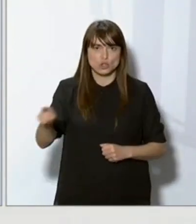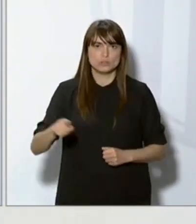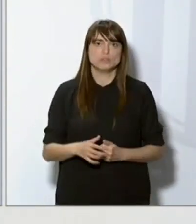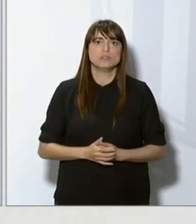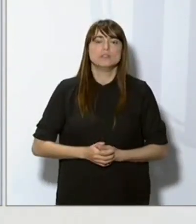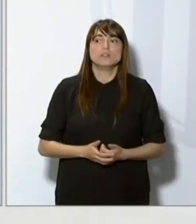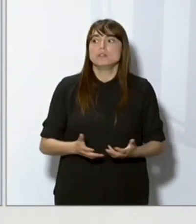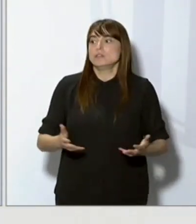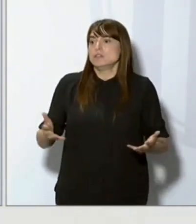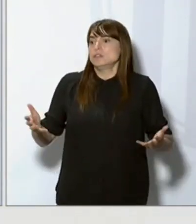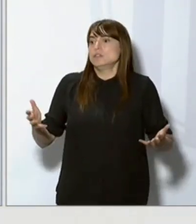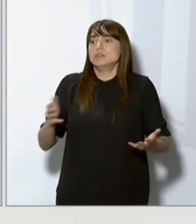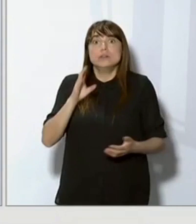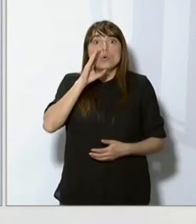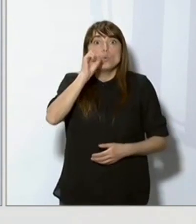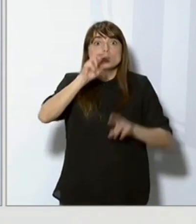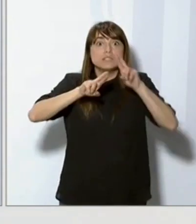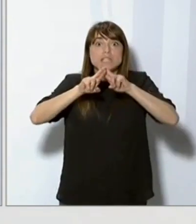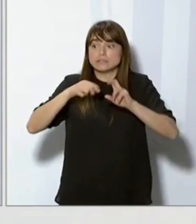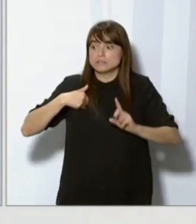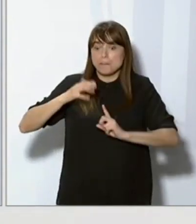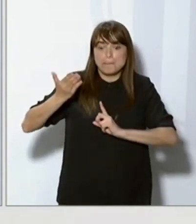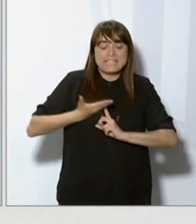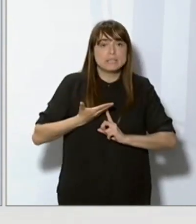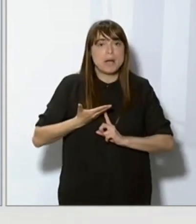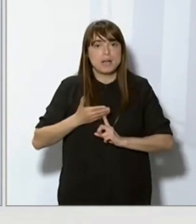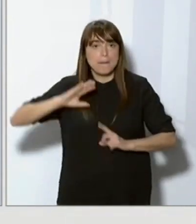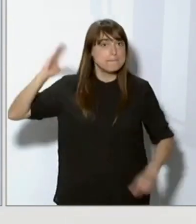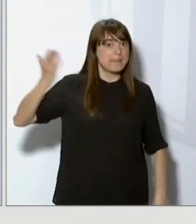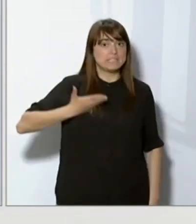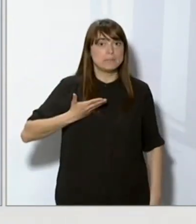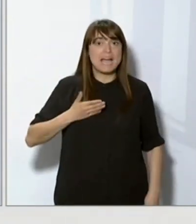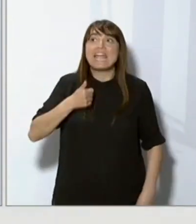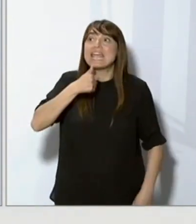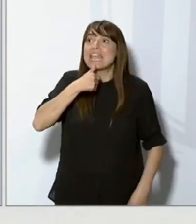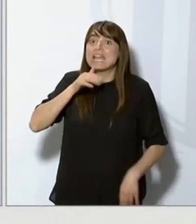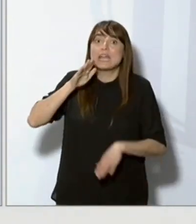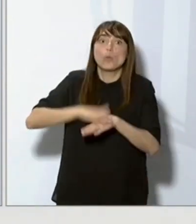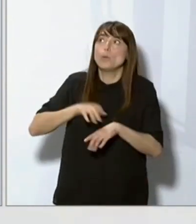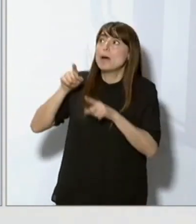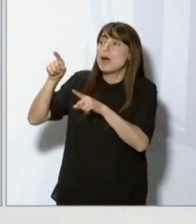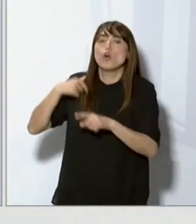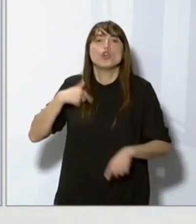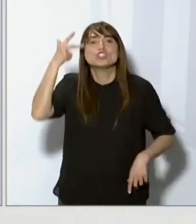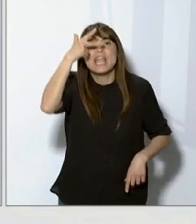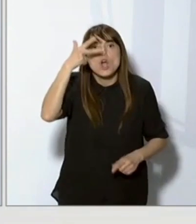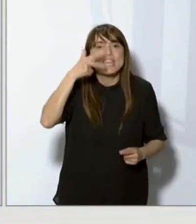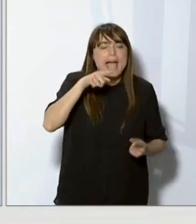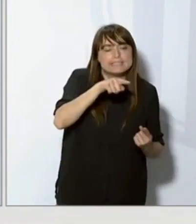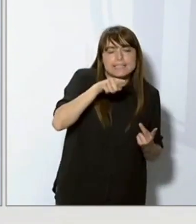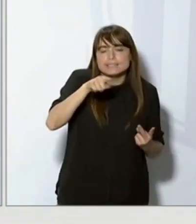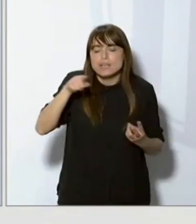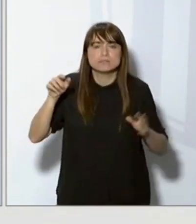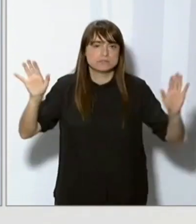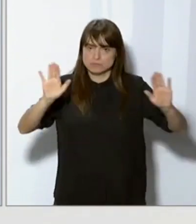El govern està a l'espera de respostes. El govern és una víctima de tot plegat. per tant, aquí no anem a fer supòsits, a portar